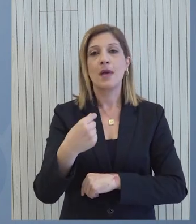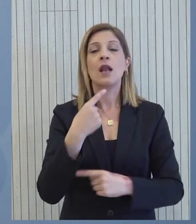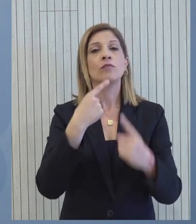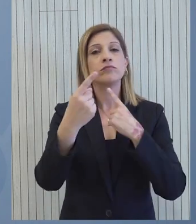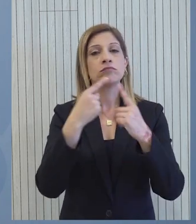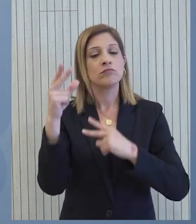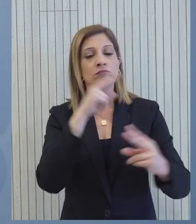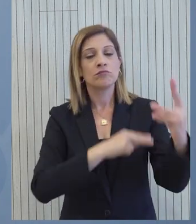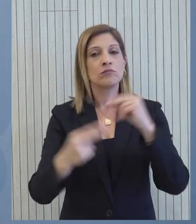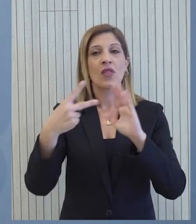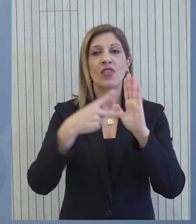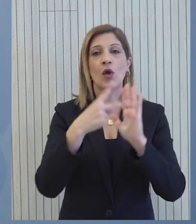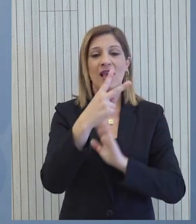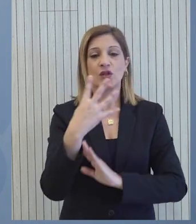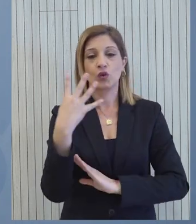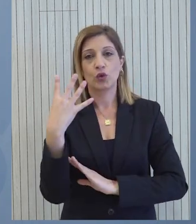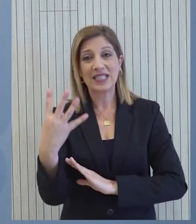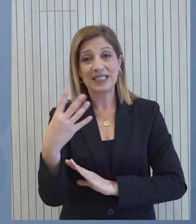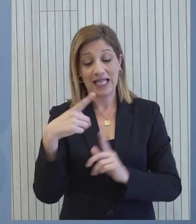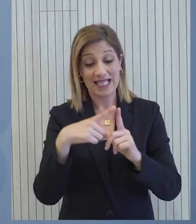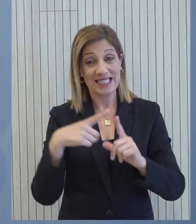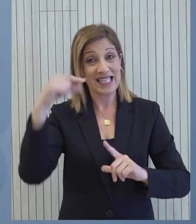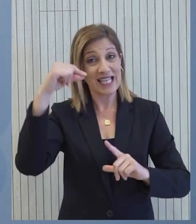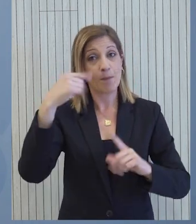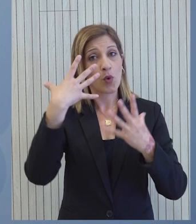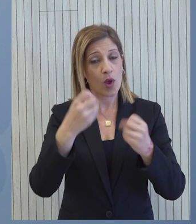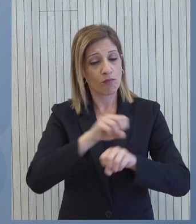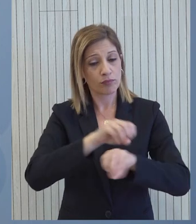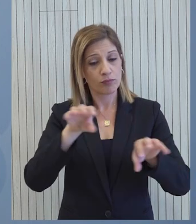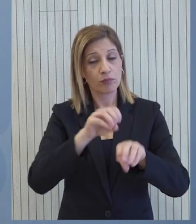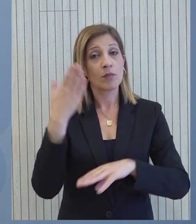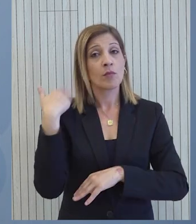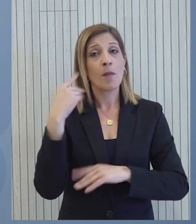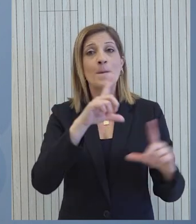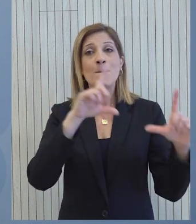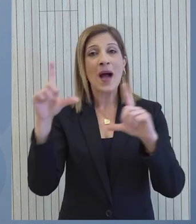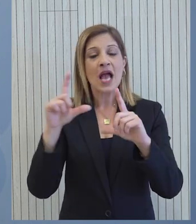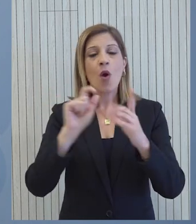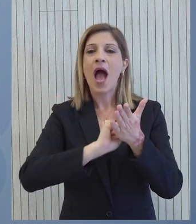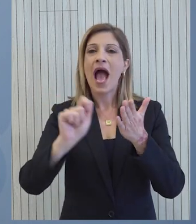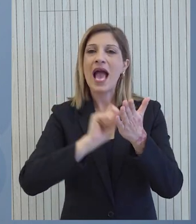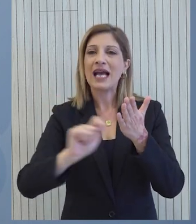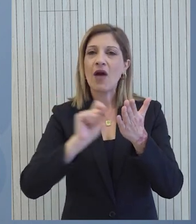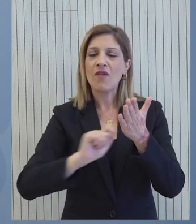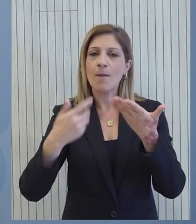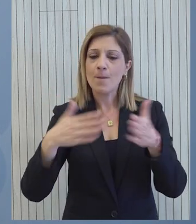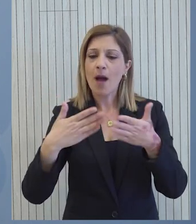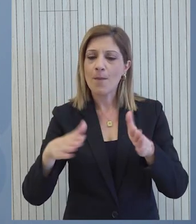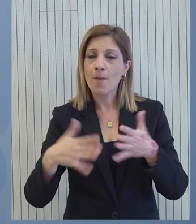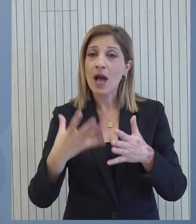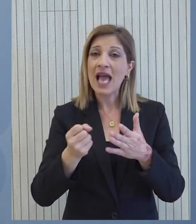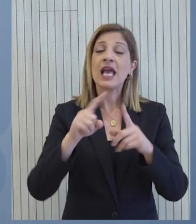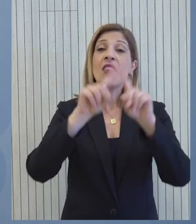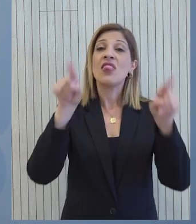πλαίσιο της διαβούλευσης για το 2024 με την Κύπρο έχει κυκλοφορήσει στις 28 Μαΐου πακέττου εγγράφων. Αυτό περιλαμβάνει το